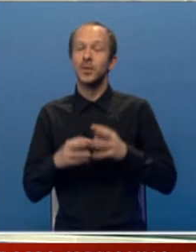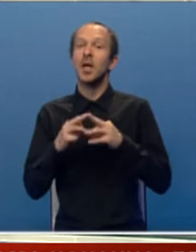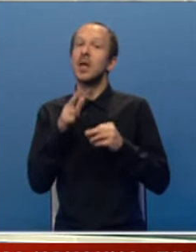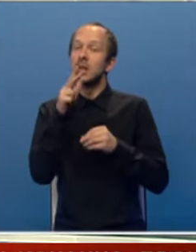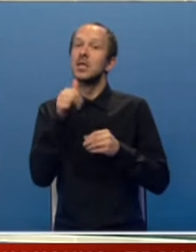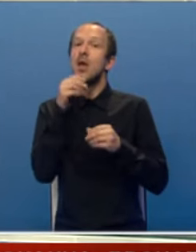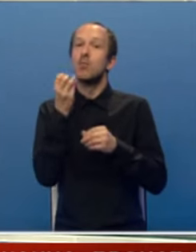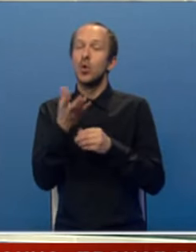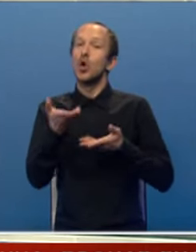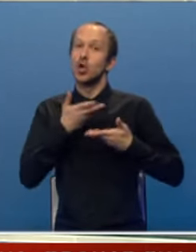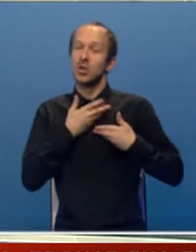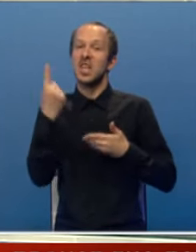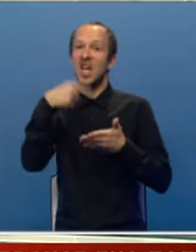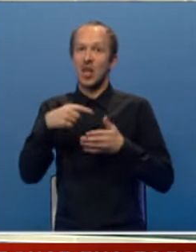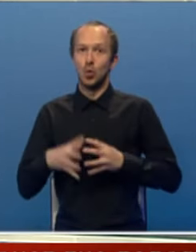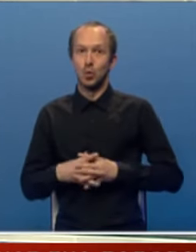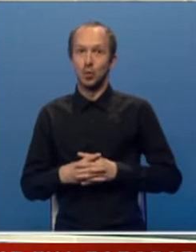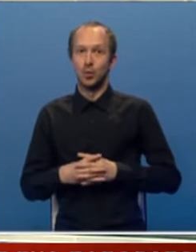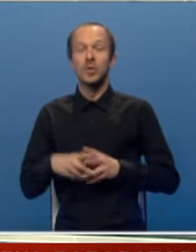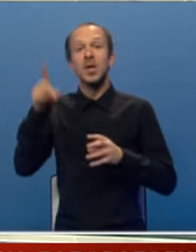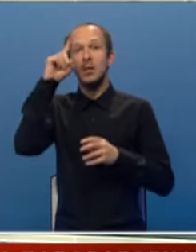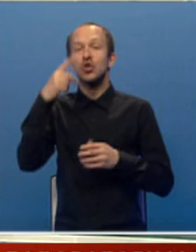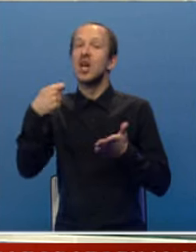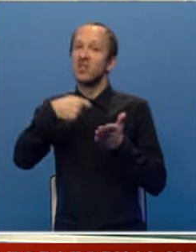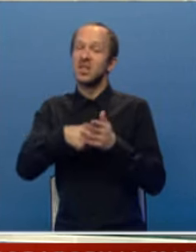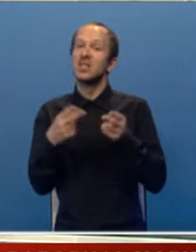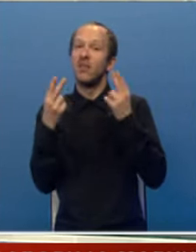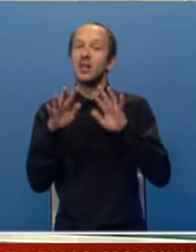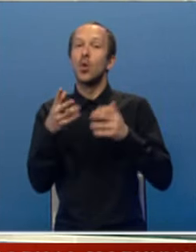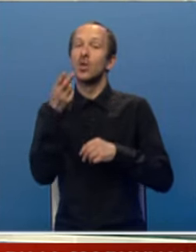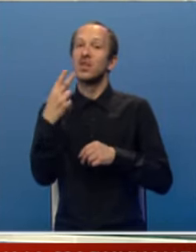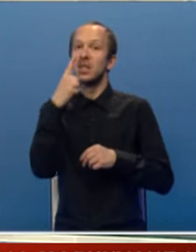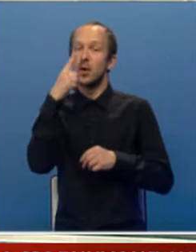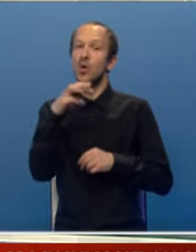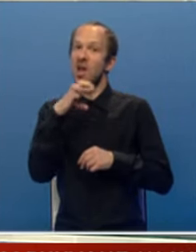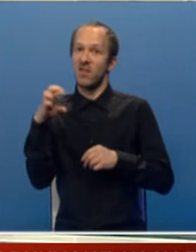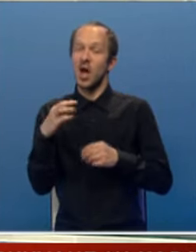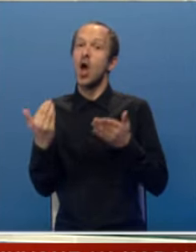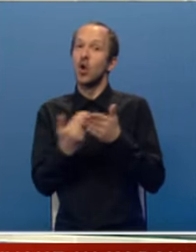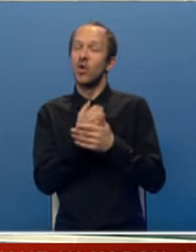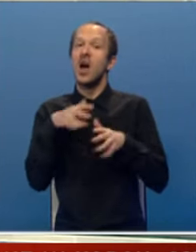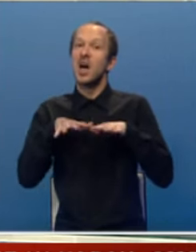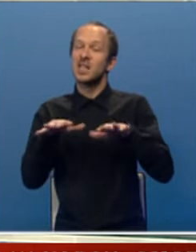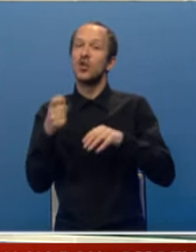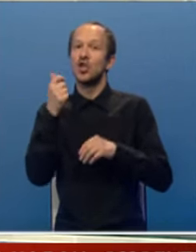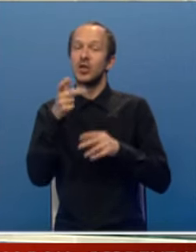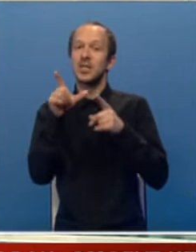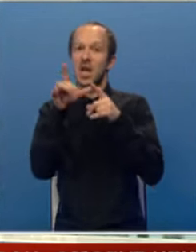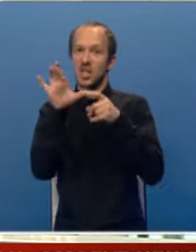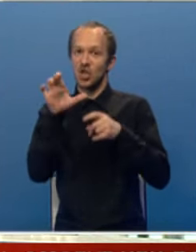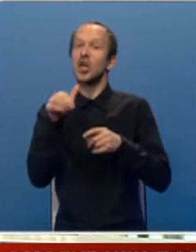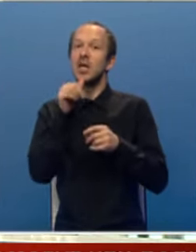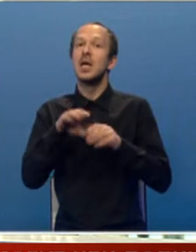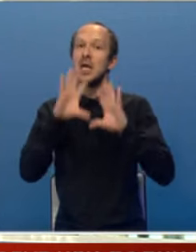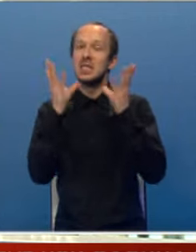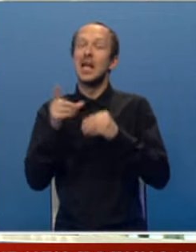tendencija je da taj broj dostigne 1000. Njemačka investicija vrijedna oko 20 miliona evra, nova je razvojna šansa za Laktaše